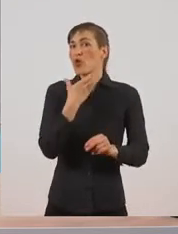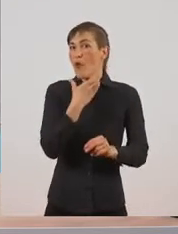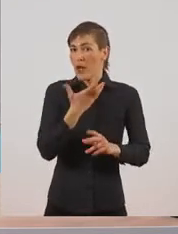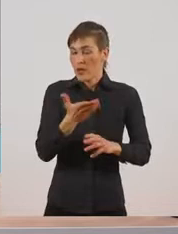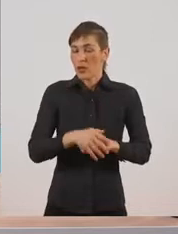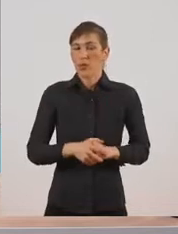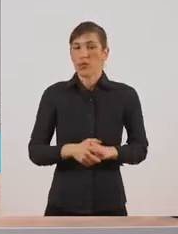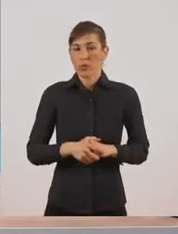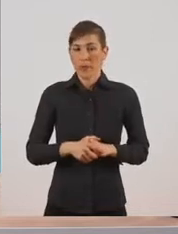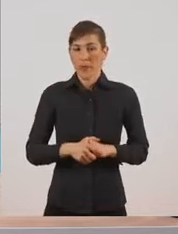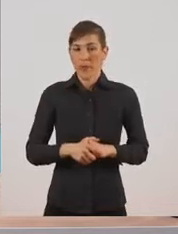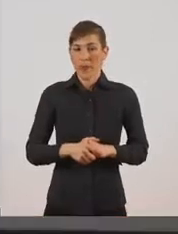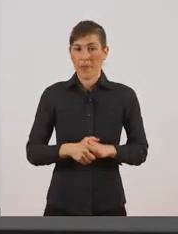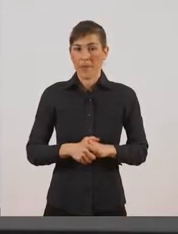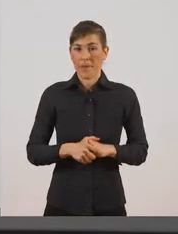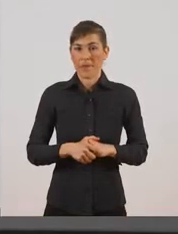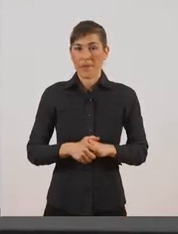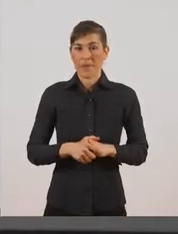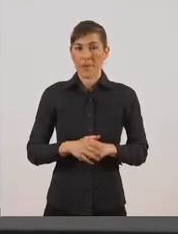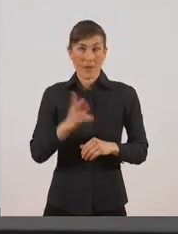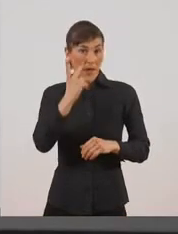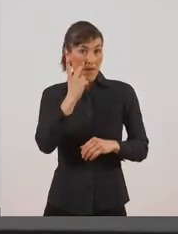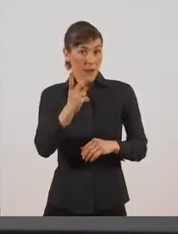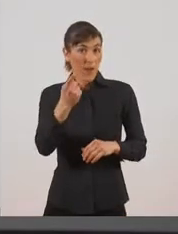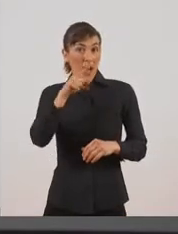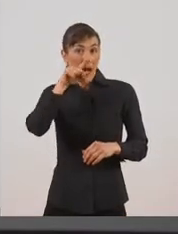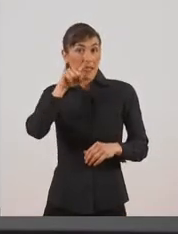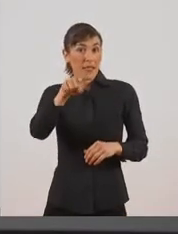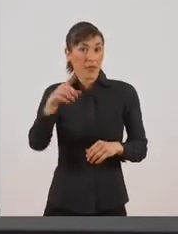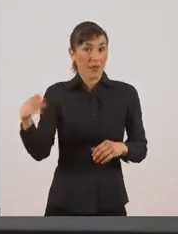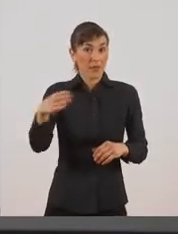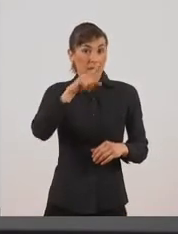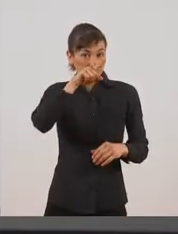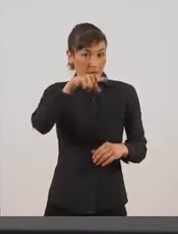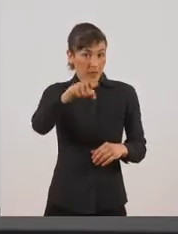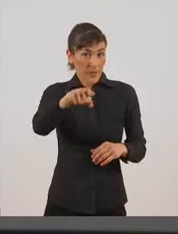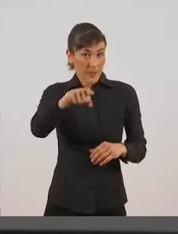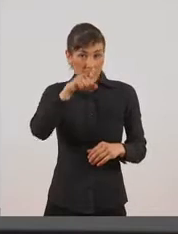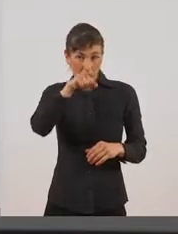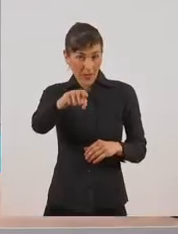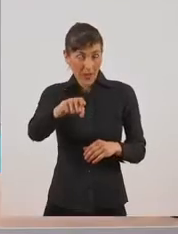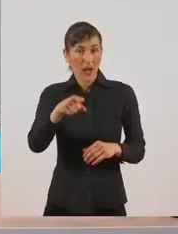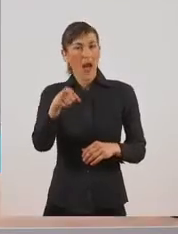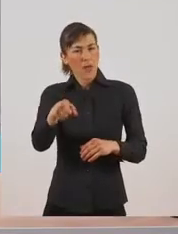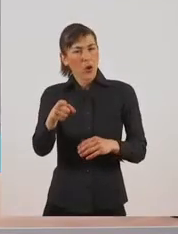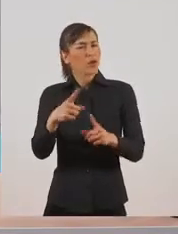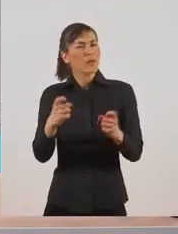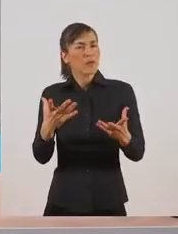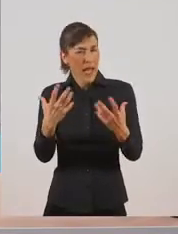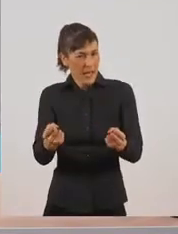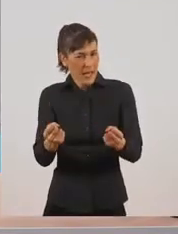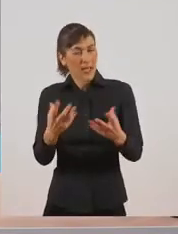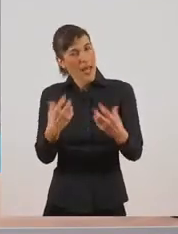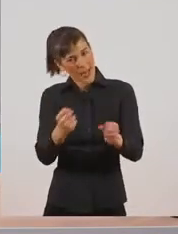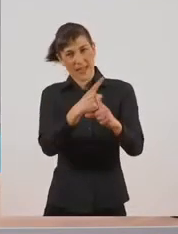Εδώ βλέπουμε έναν ξηφία και ο ξηφίας ανήκει στα σπονδυλωτά, έχει σπονδυλική στήλη.